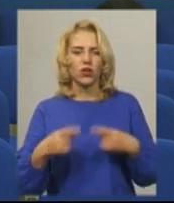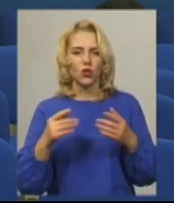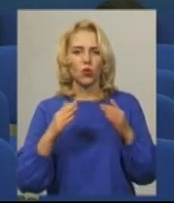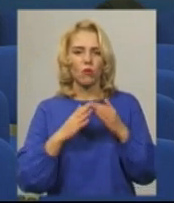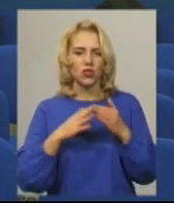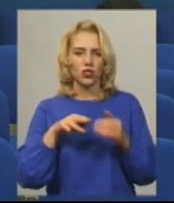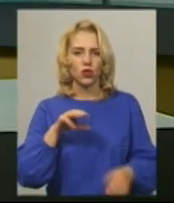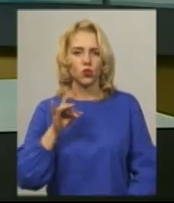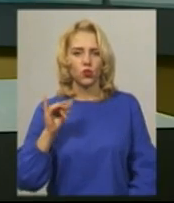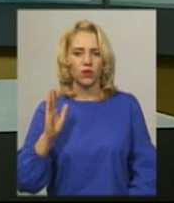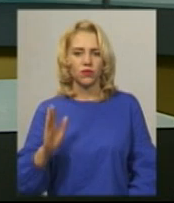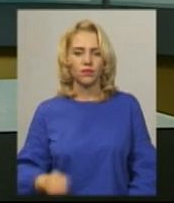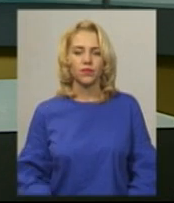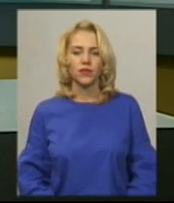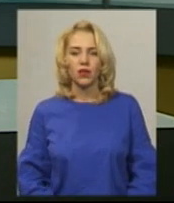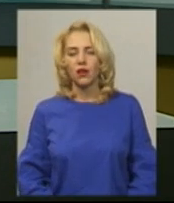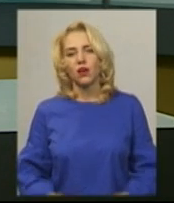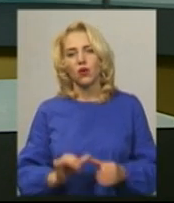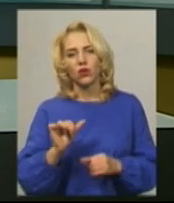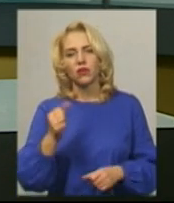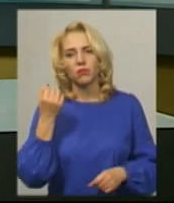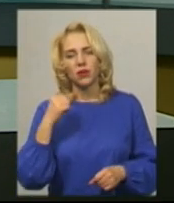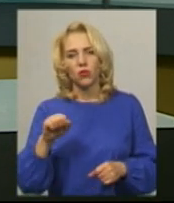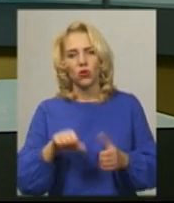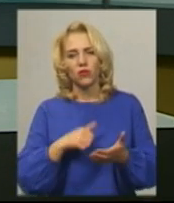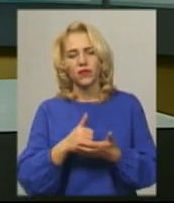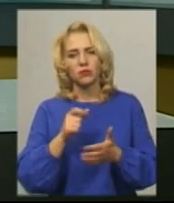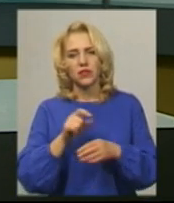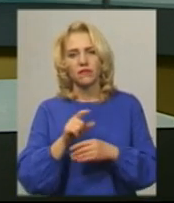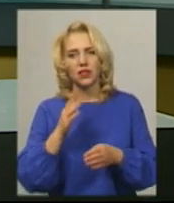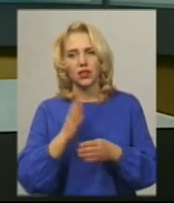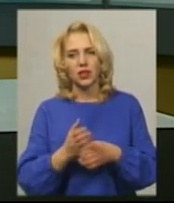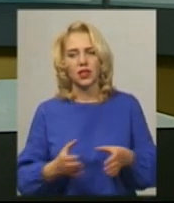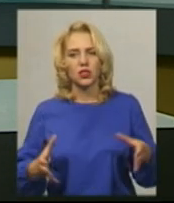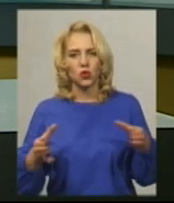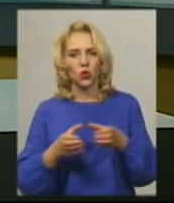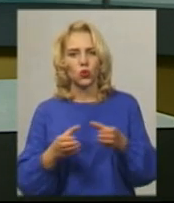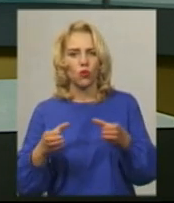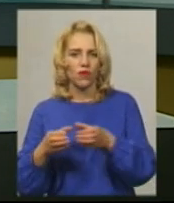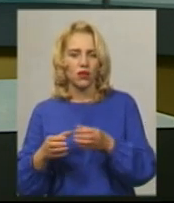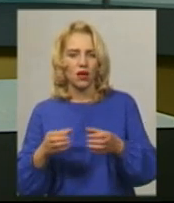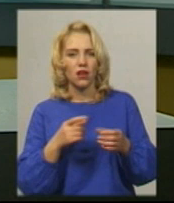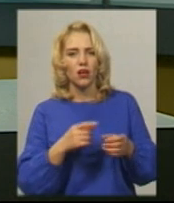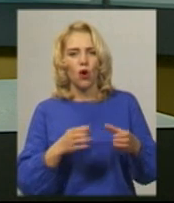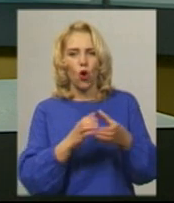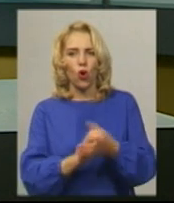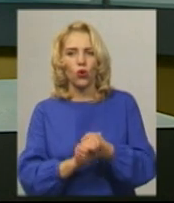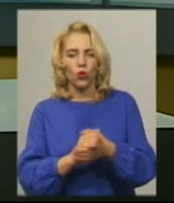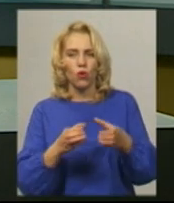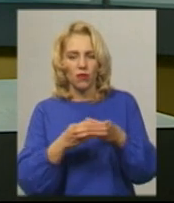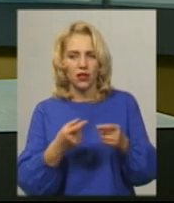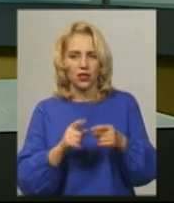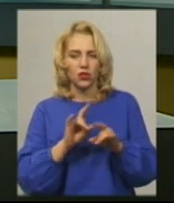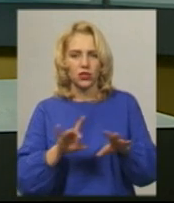турів». Окрім перемог, головним завданням є згуртування команди, каже тренер дитячо-юнацької